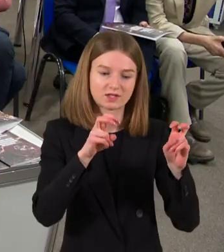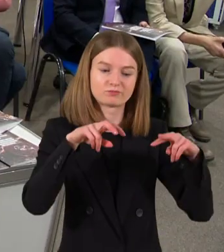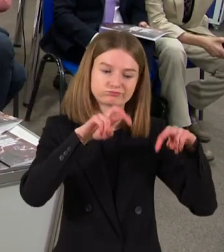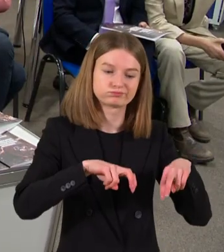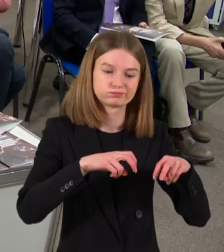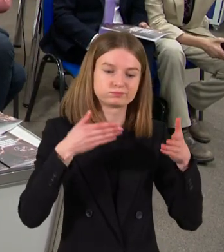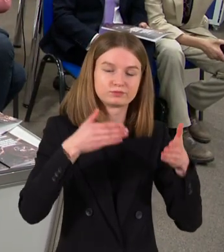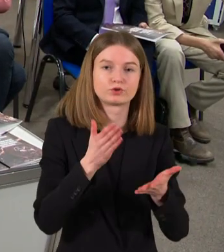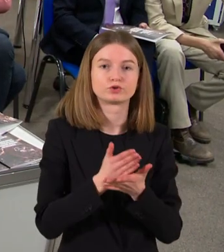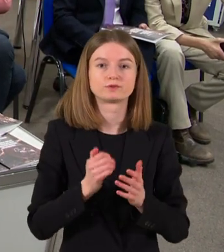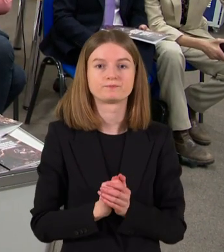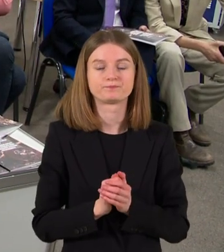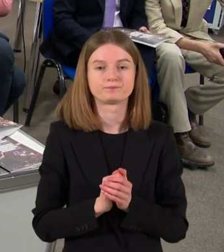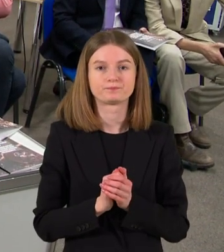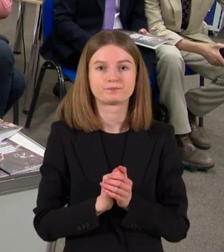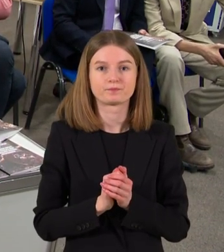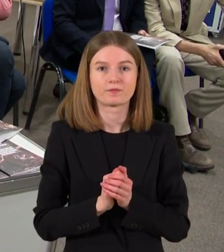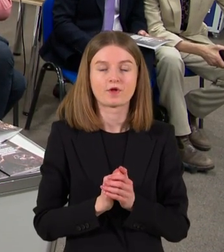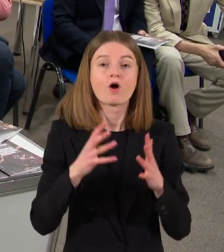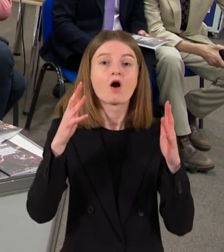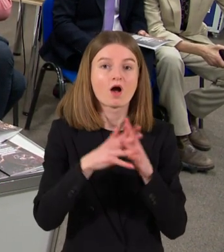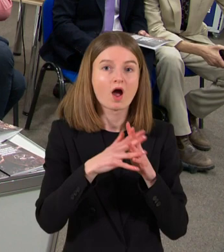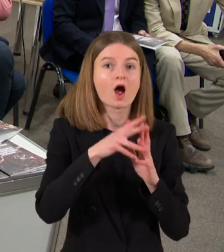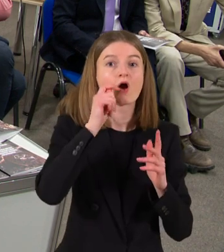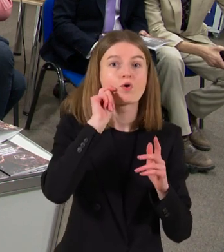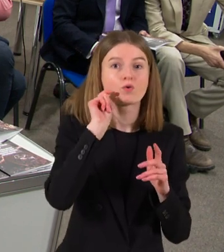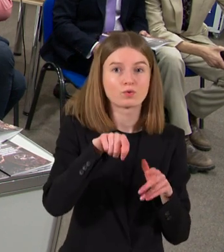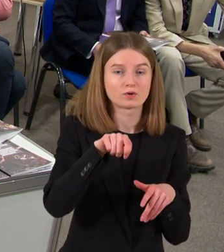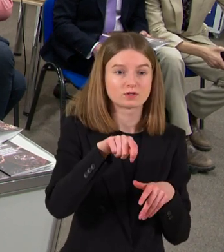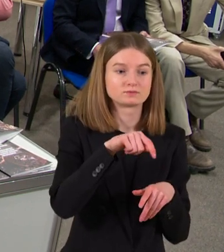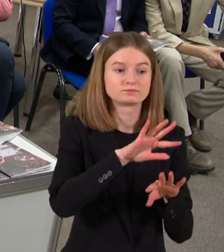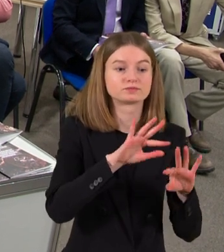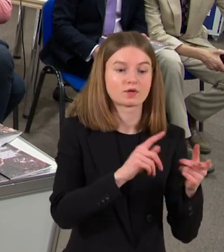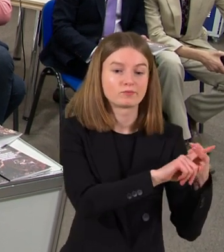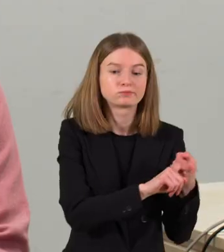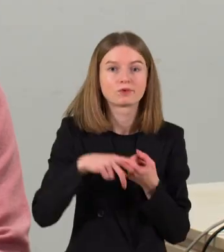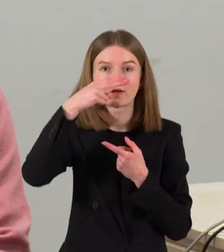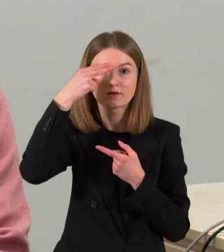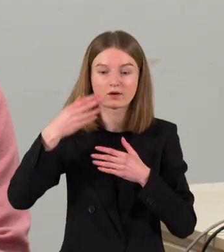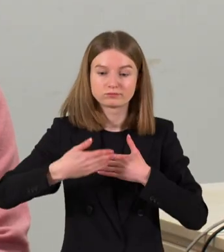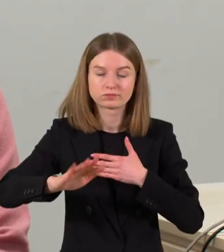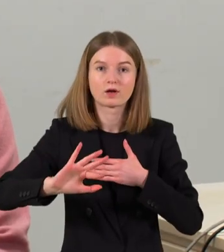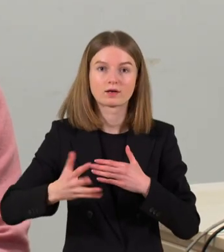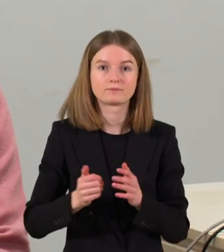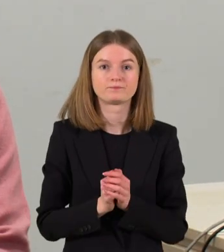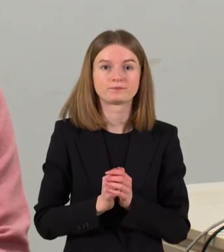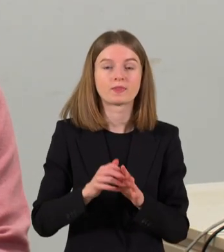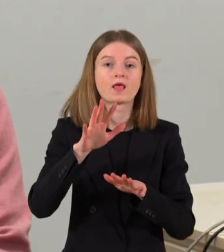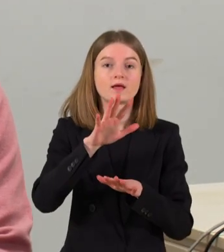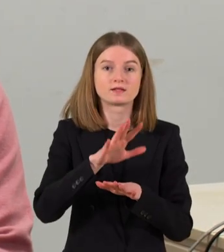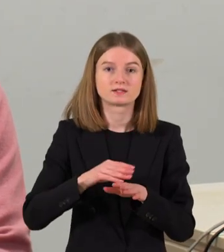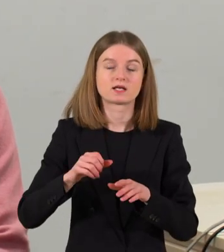O Rusijos karo prieš Ukrainą gali mūsų poveikius Lietuvai. Mūgėje aptarė Seimo ateities komitetas, parengęs